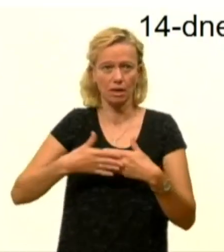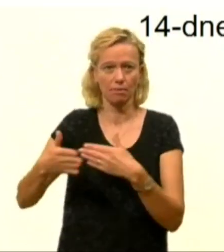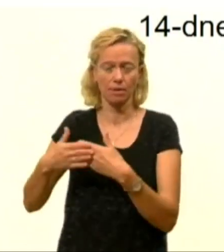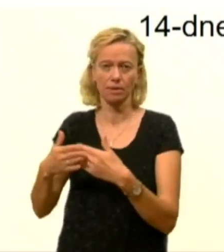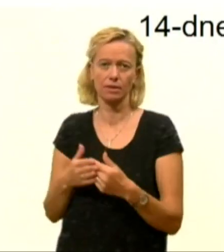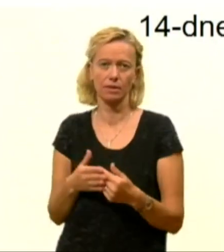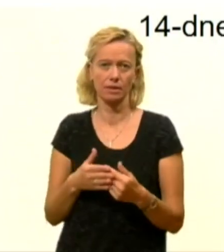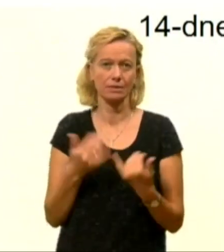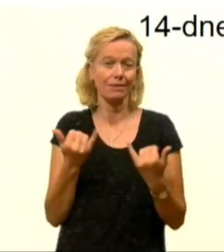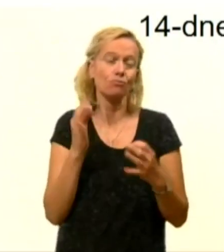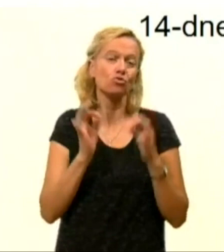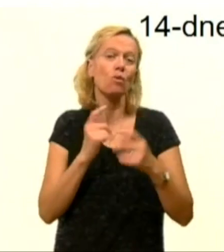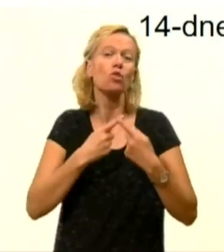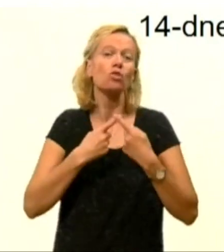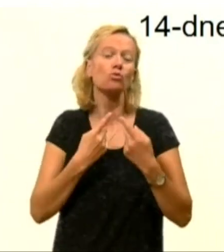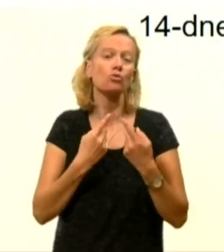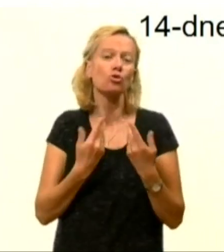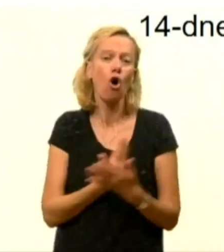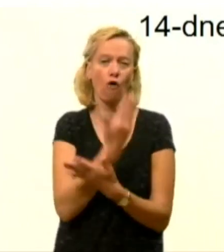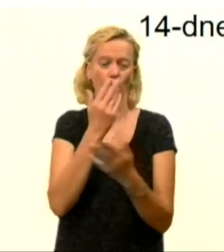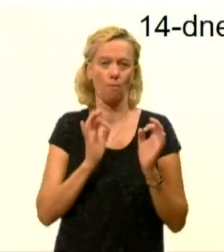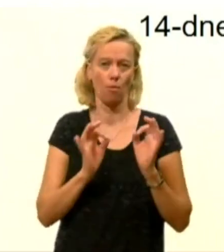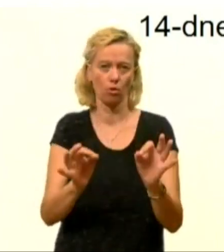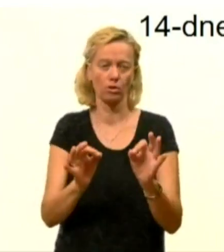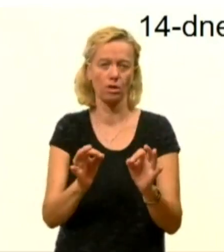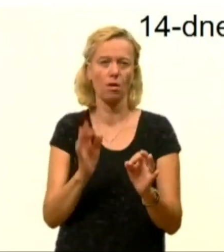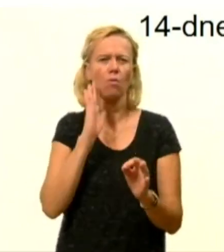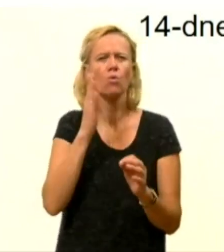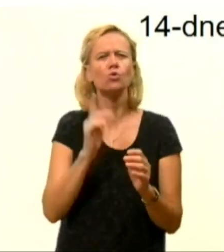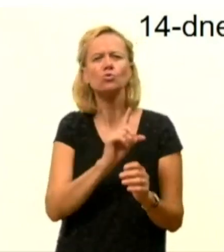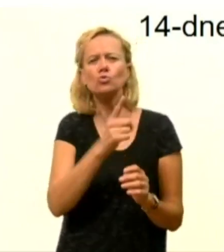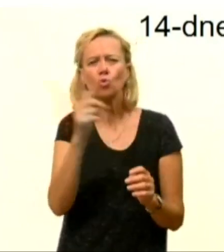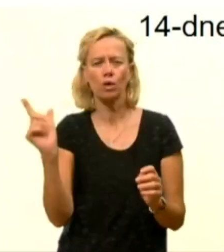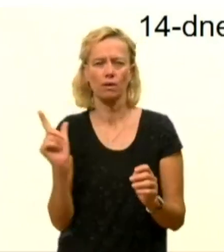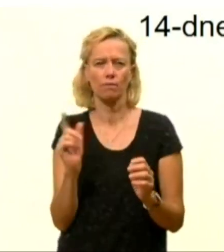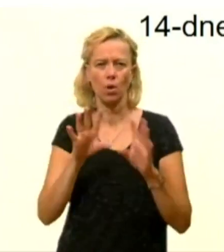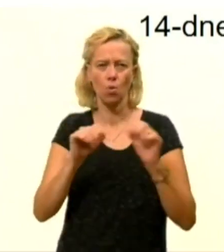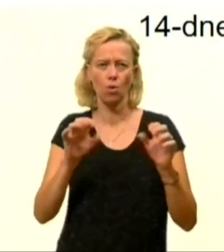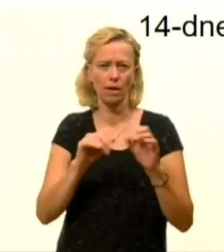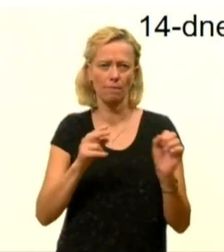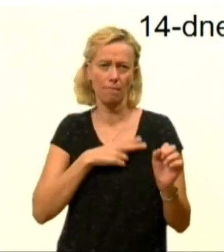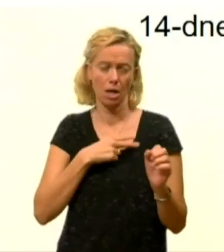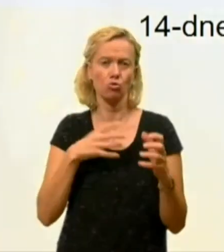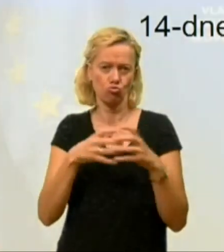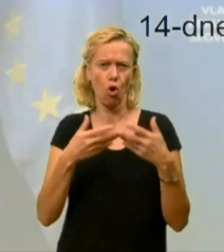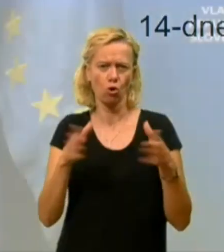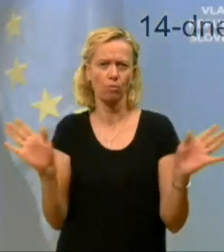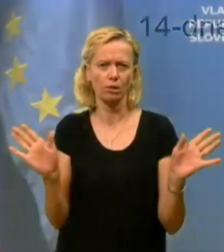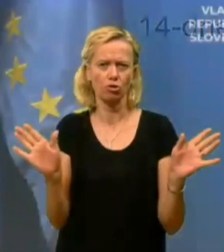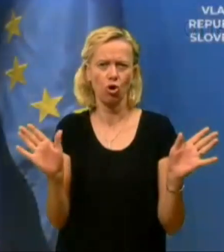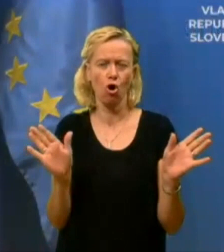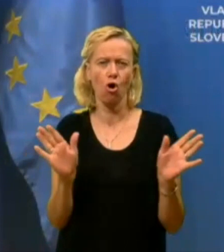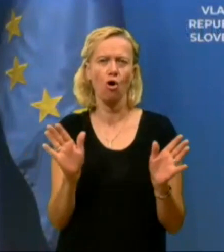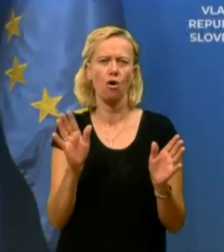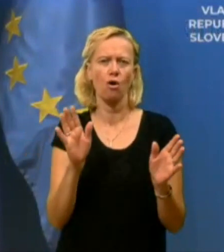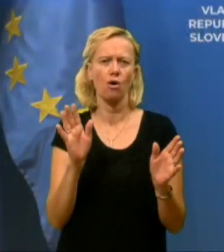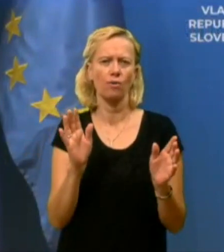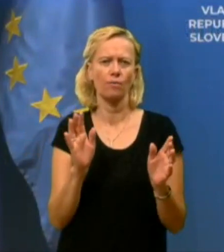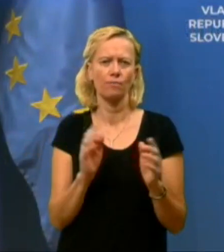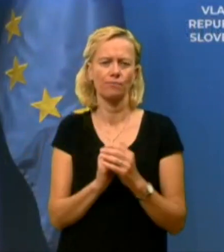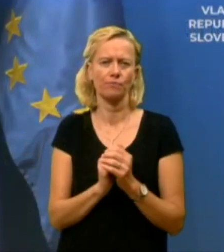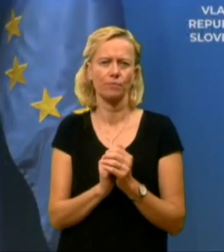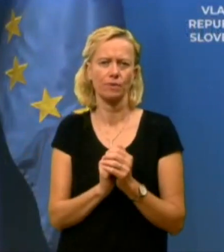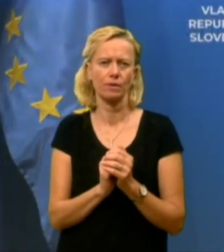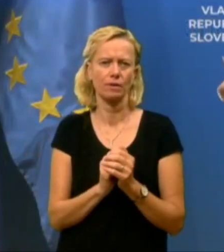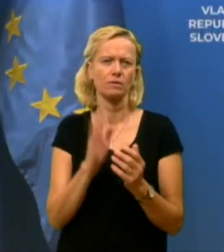novo pot. Poskušamo pot, ker bomo z drugimi ukrepi imeli družbo odprto in plesali z virusom